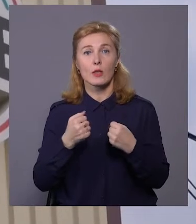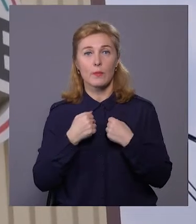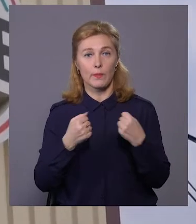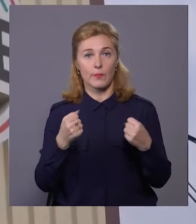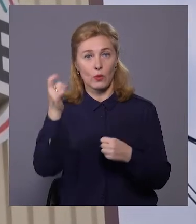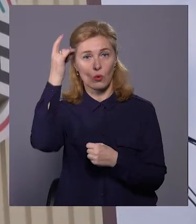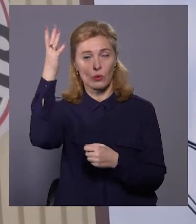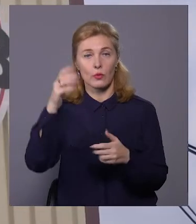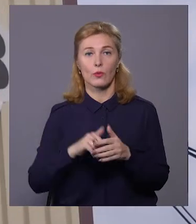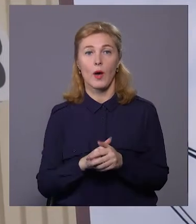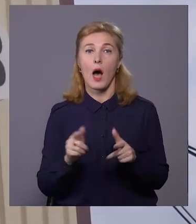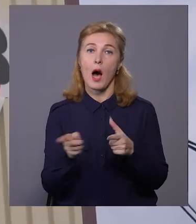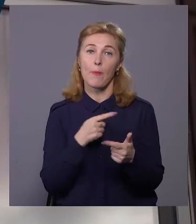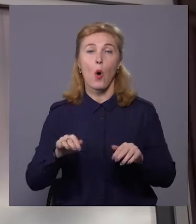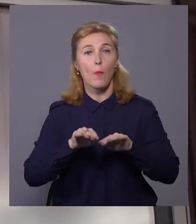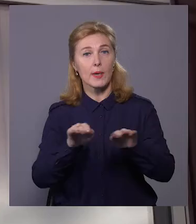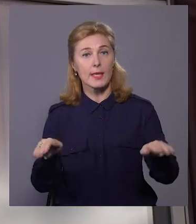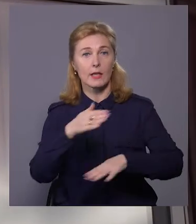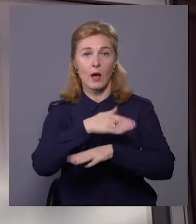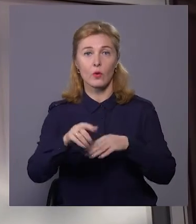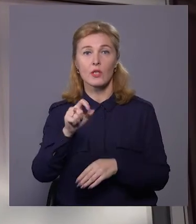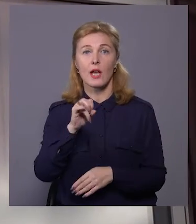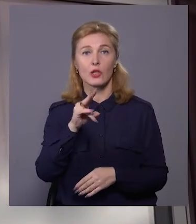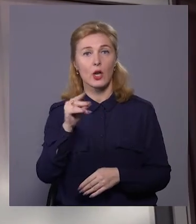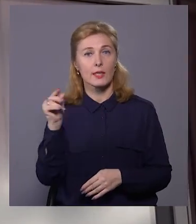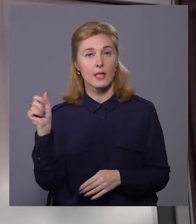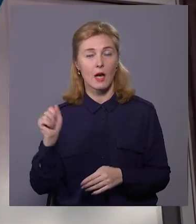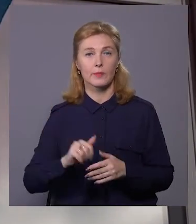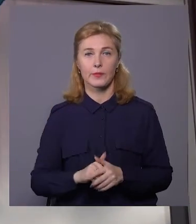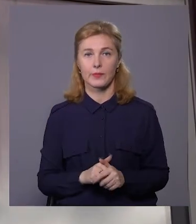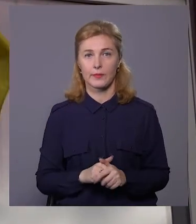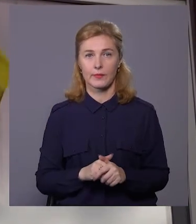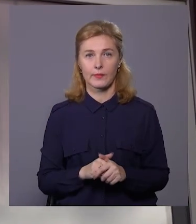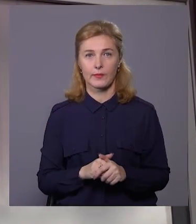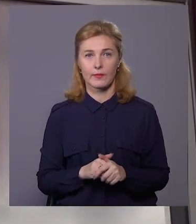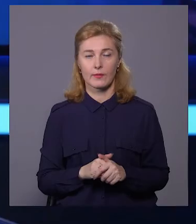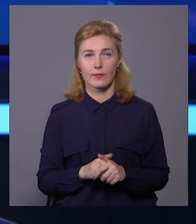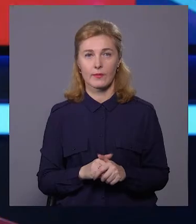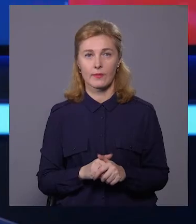Плоскирів або ж у басейн, що на Зарічанській. Карина Нестер, Володимир Паломар, Новини міста.